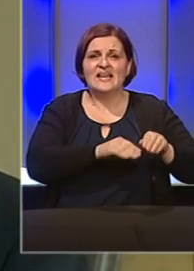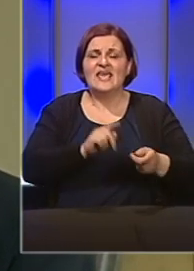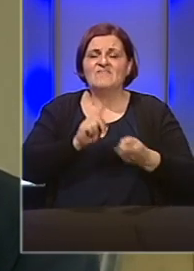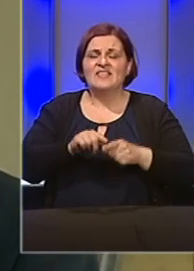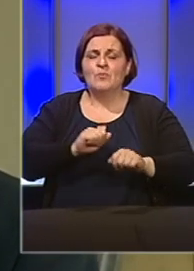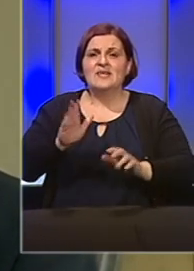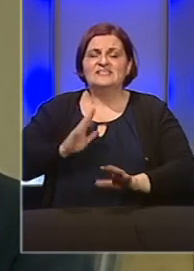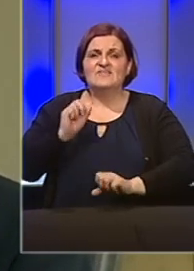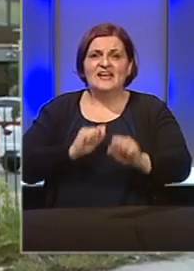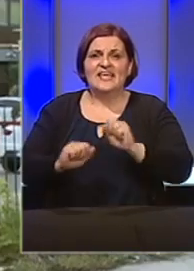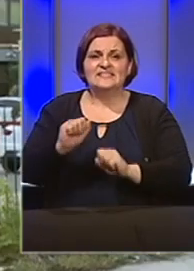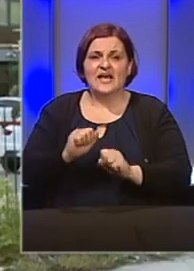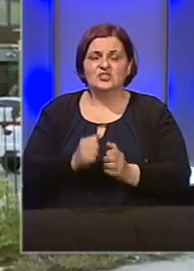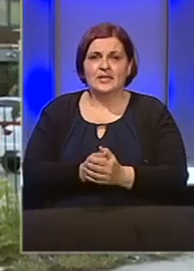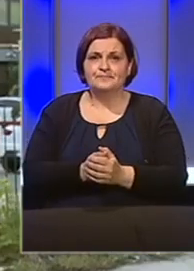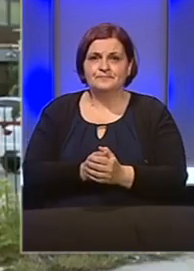uprave civilne zaštite.